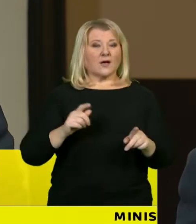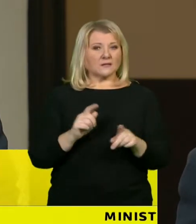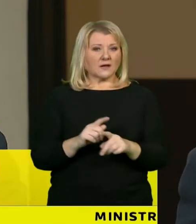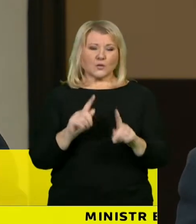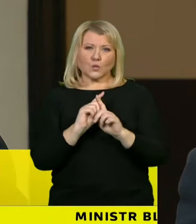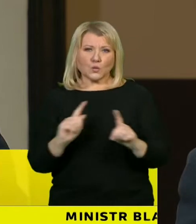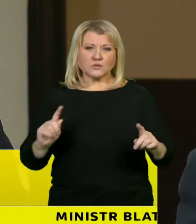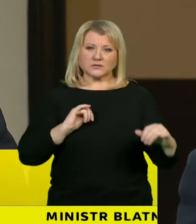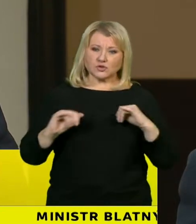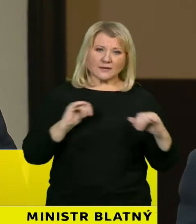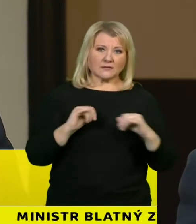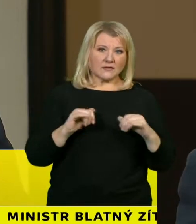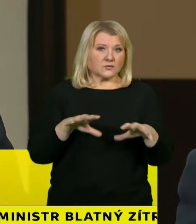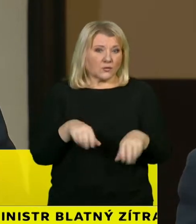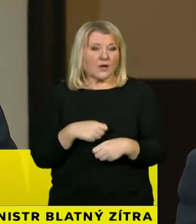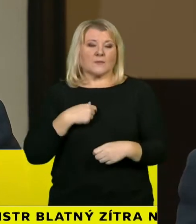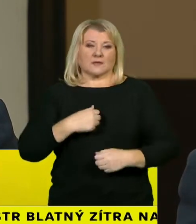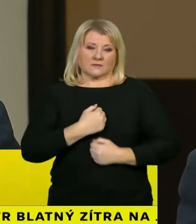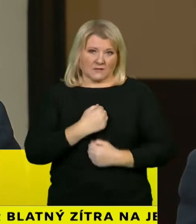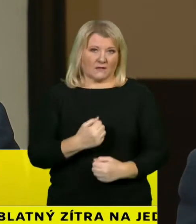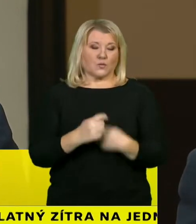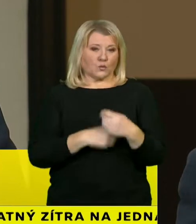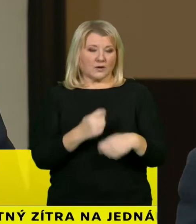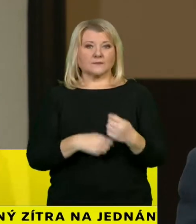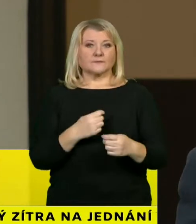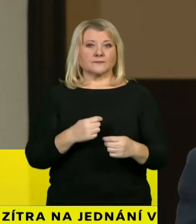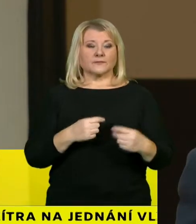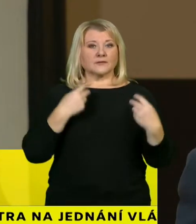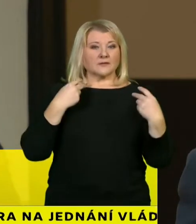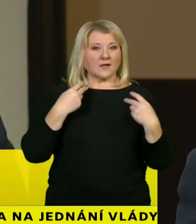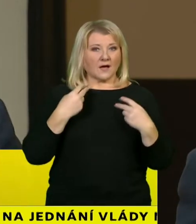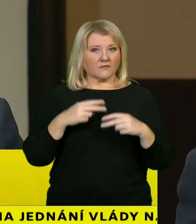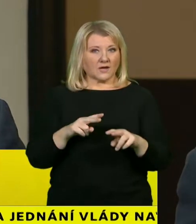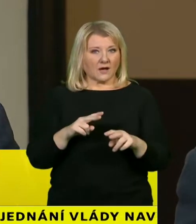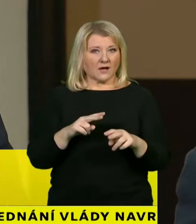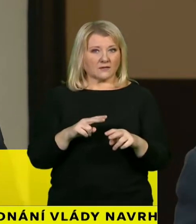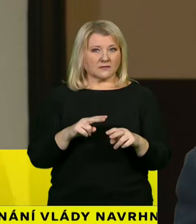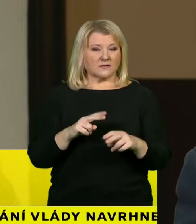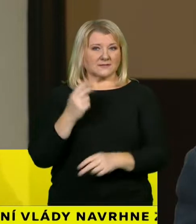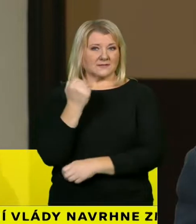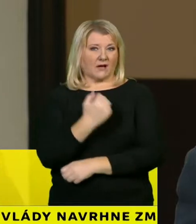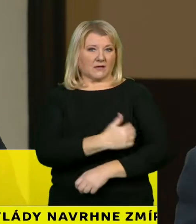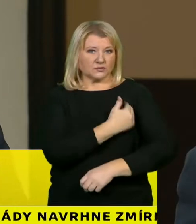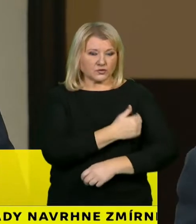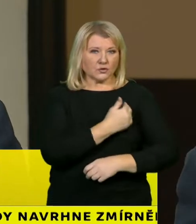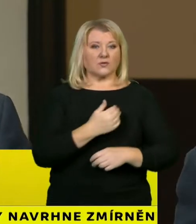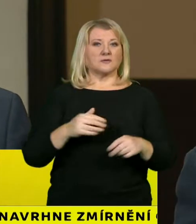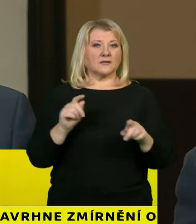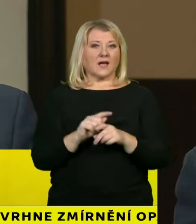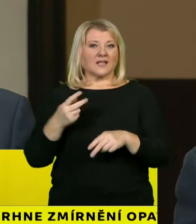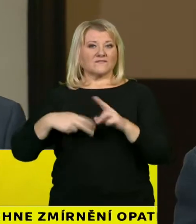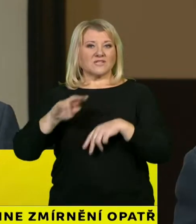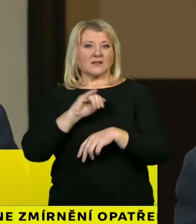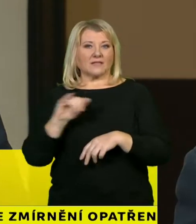dalších ředitelů přistoupili k tomu, že návrat tedy v té oblasti základního školství a nižších stupňů výceletých gymnází